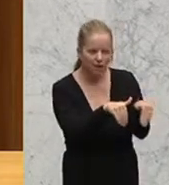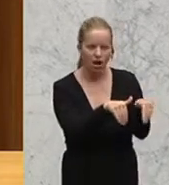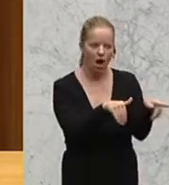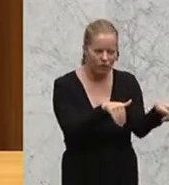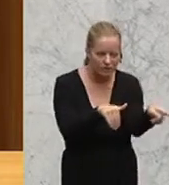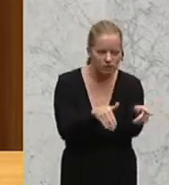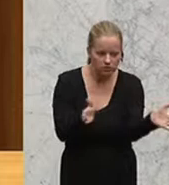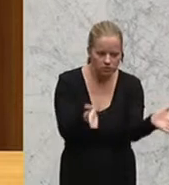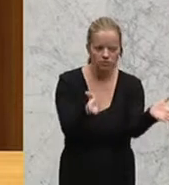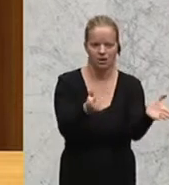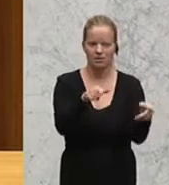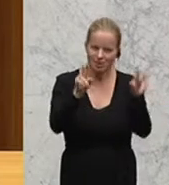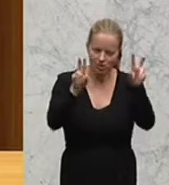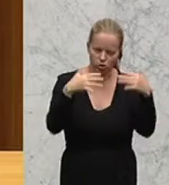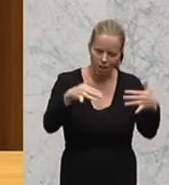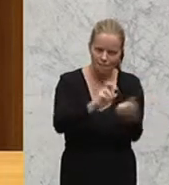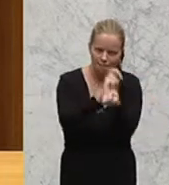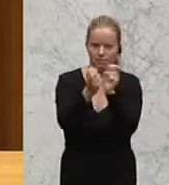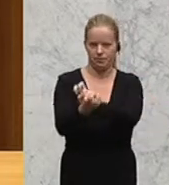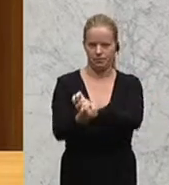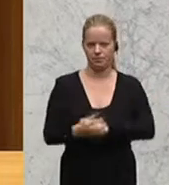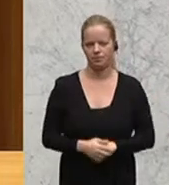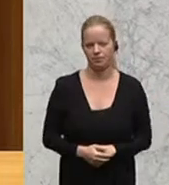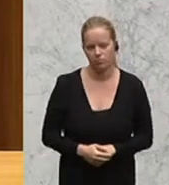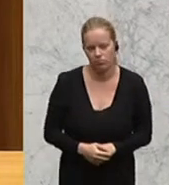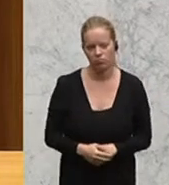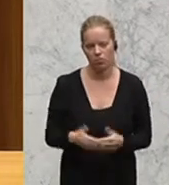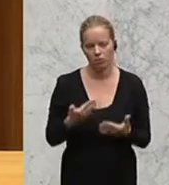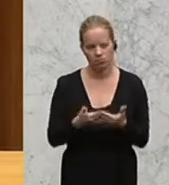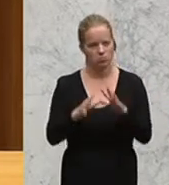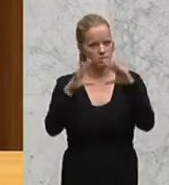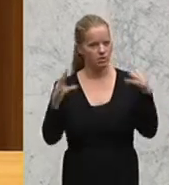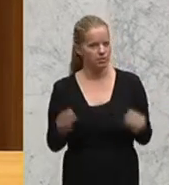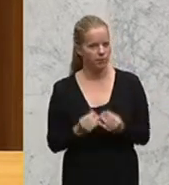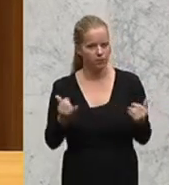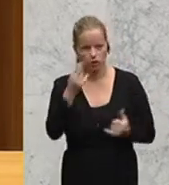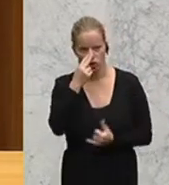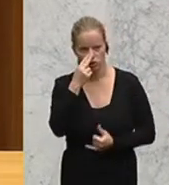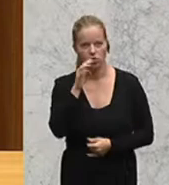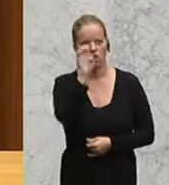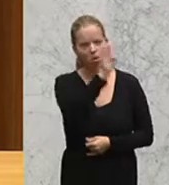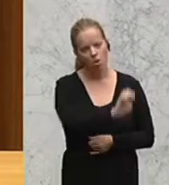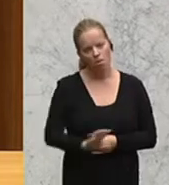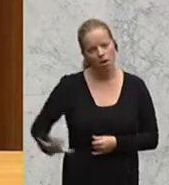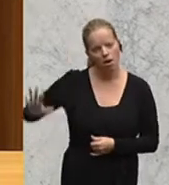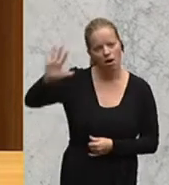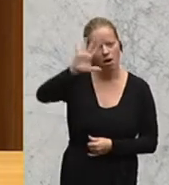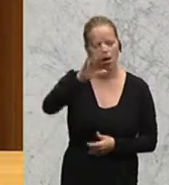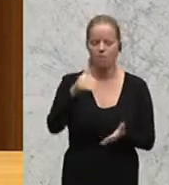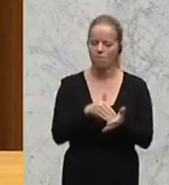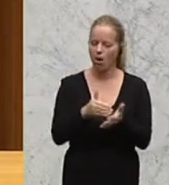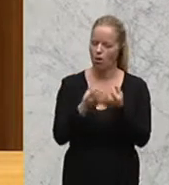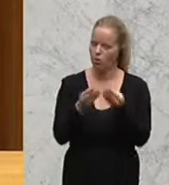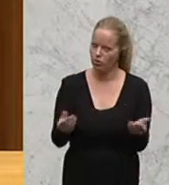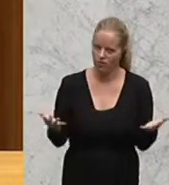ebenfalls flotter dieses Thema anzugehen. Und in Summe ist es so, dass wir in Europa eine Lösung brauchen, die